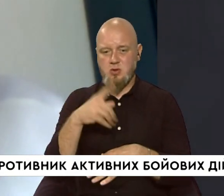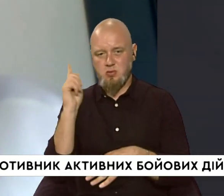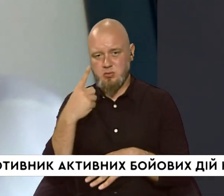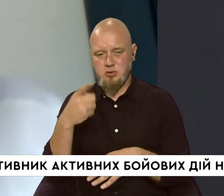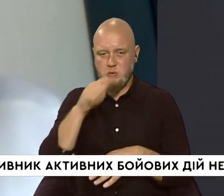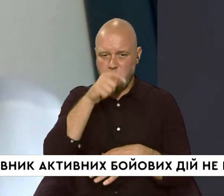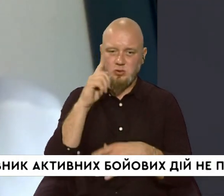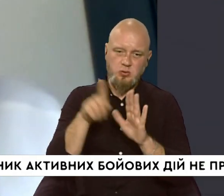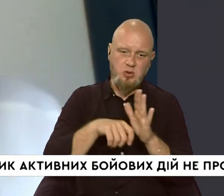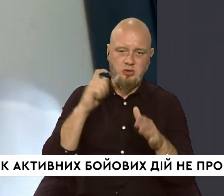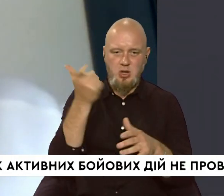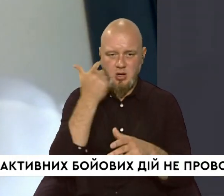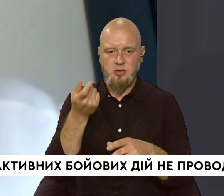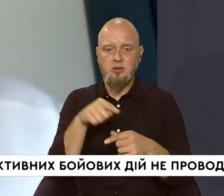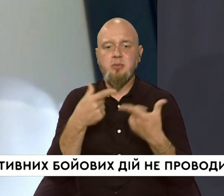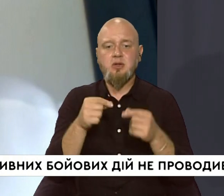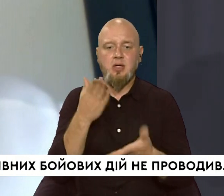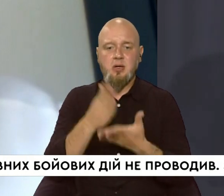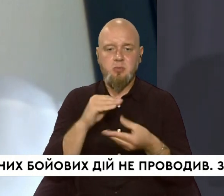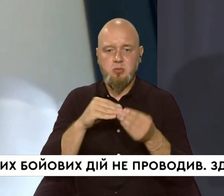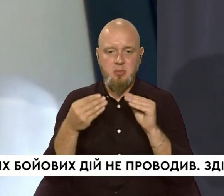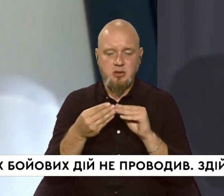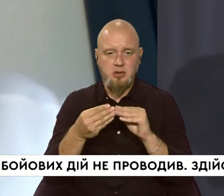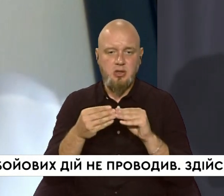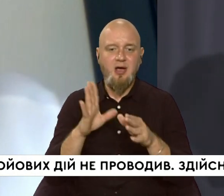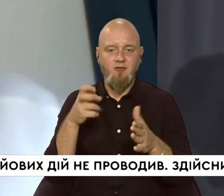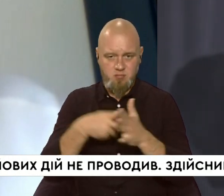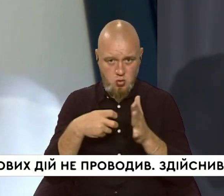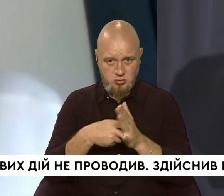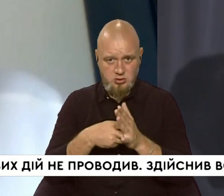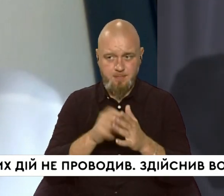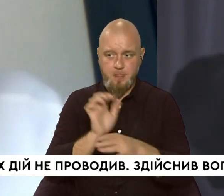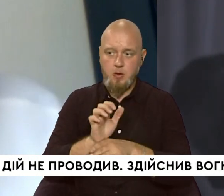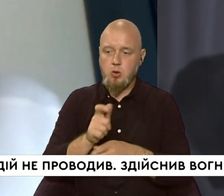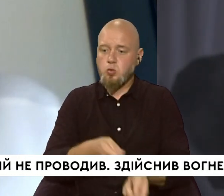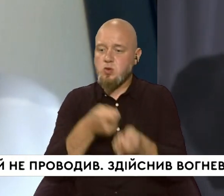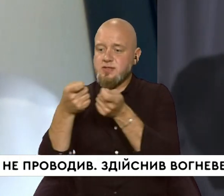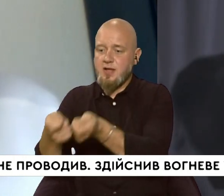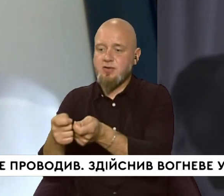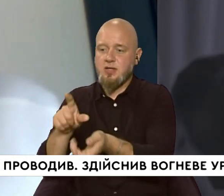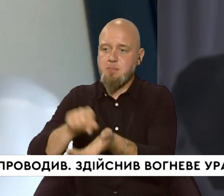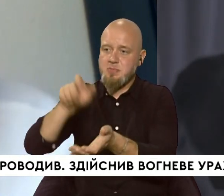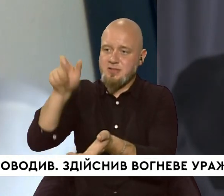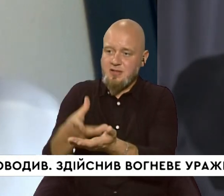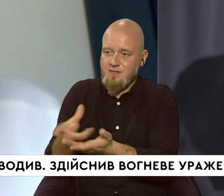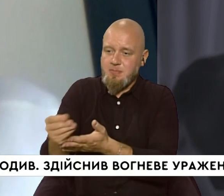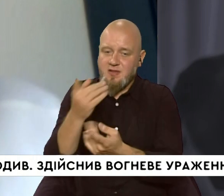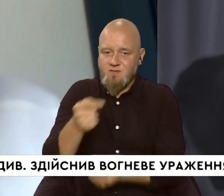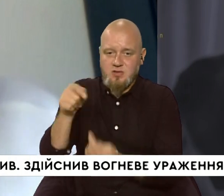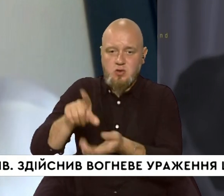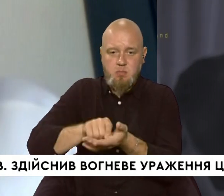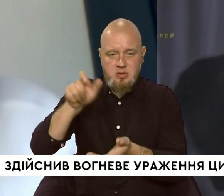Луганські, Донецькі, Харківські. Там, де є проблематика в почти доставити пенсійні виплати вчасно